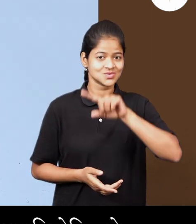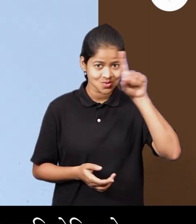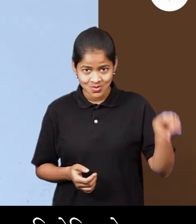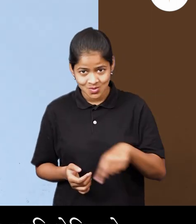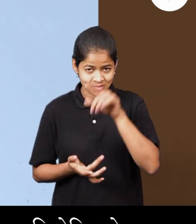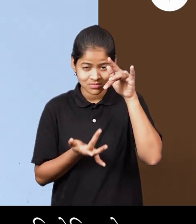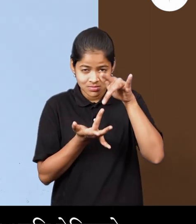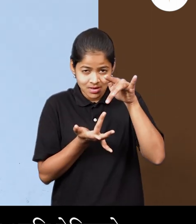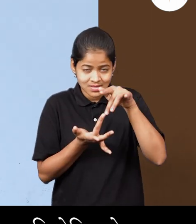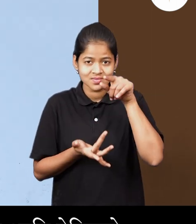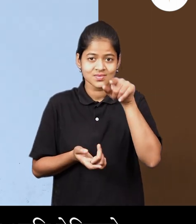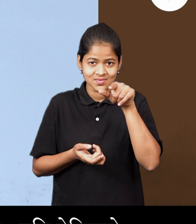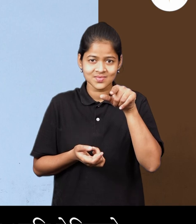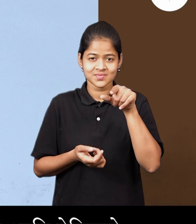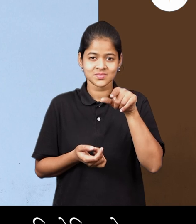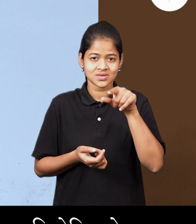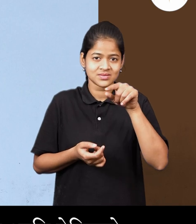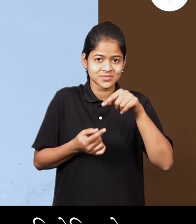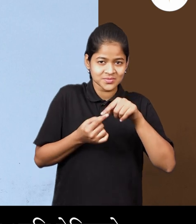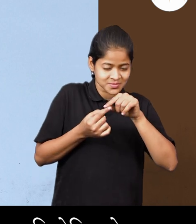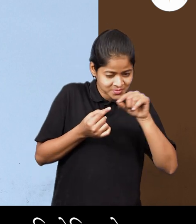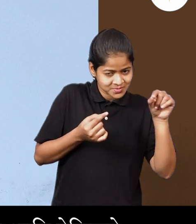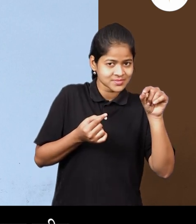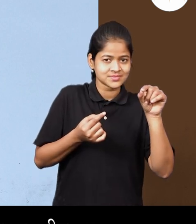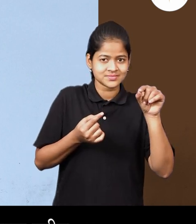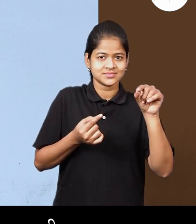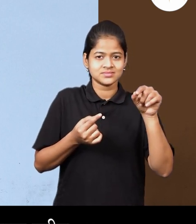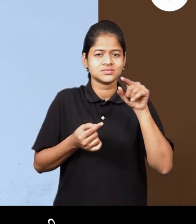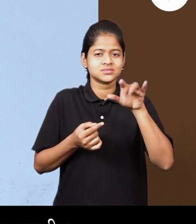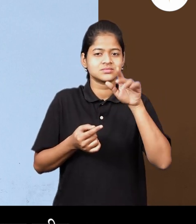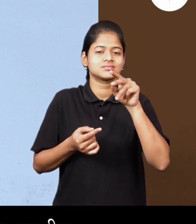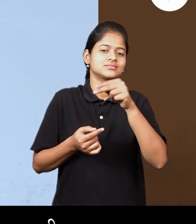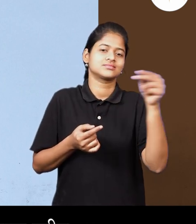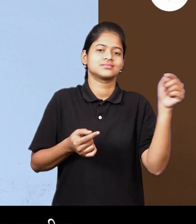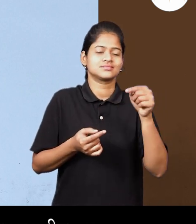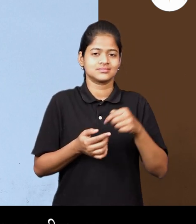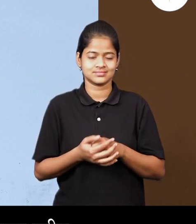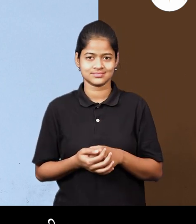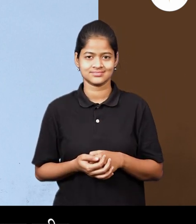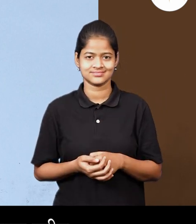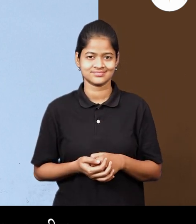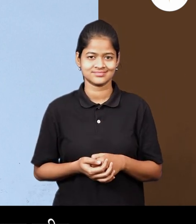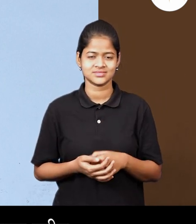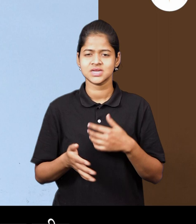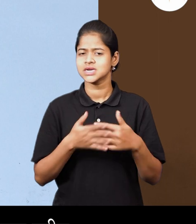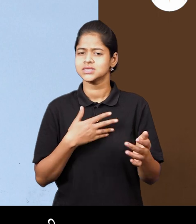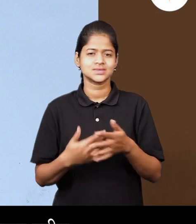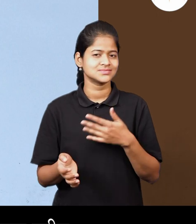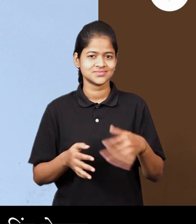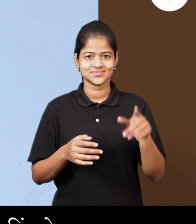तुम्हे आत्ताच पैलल कि हा केंदर बिंदू, आणि पेंचील ने ही रेश काडली खी हा जाला वर्तुळाचा परीग